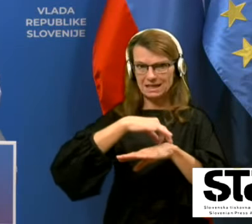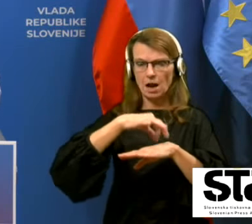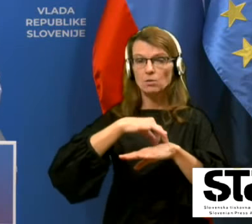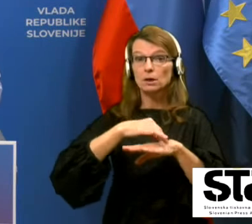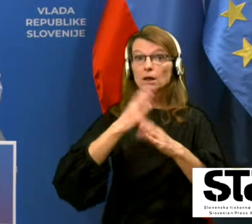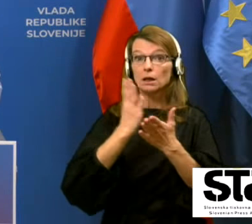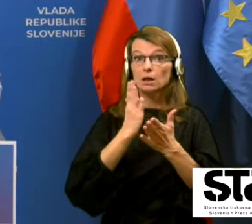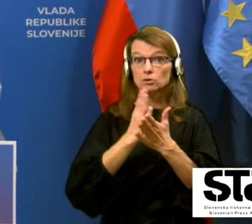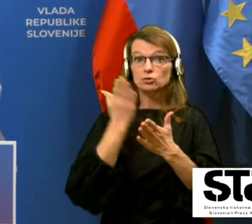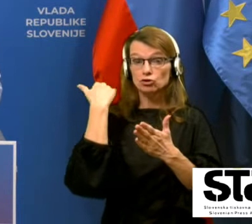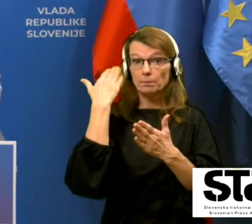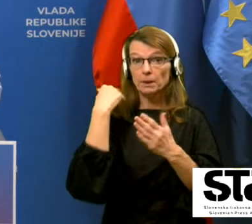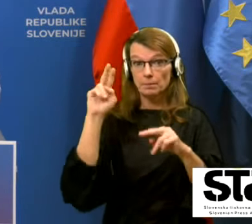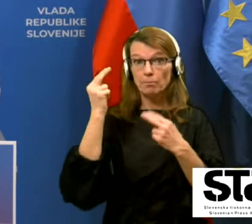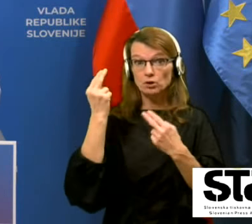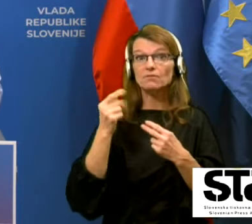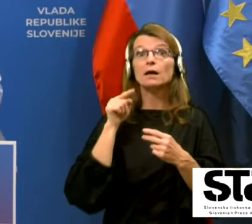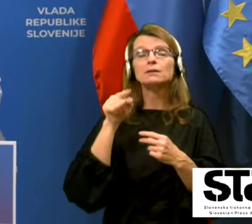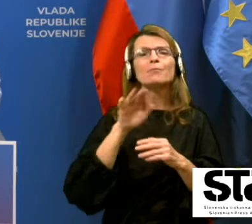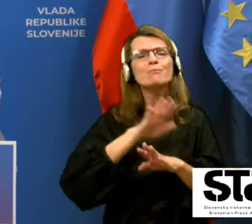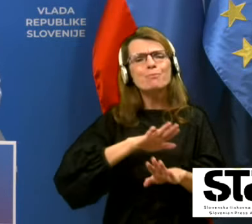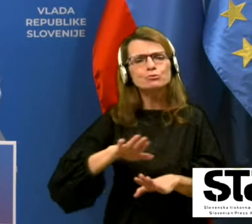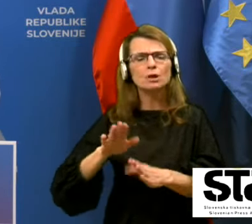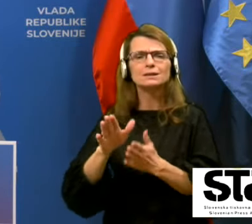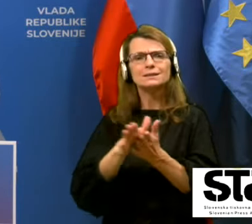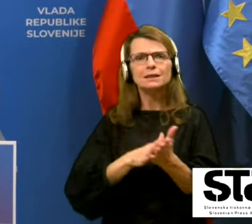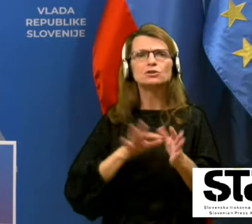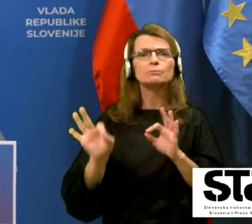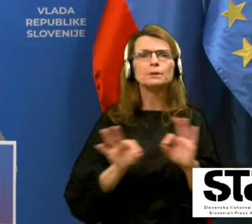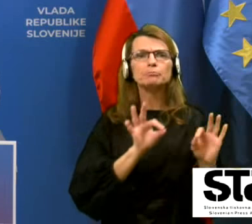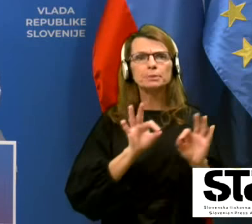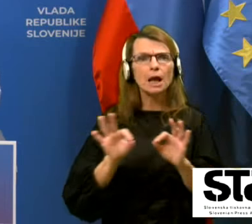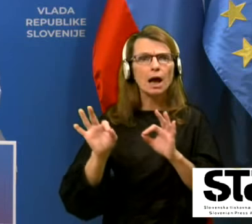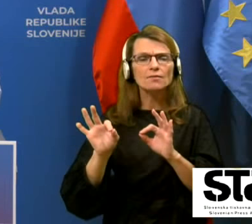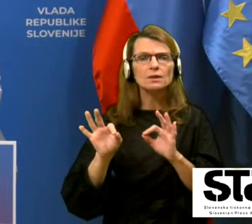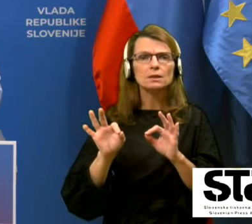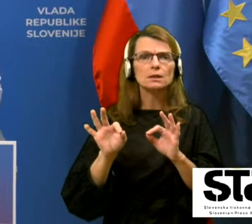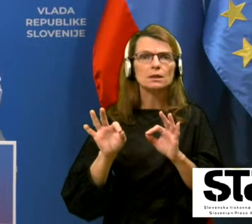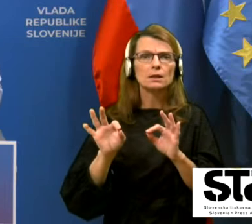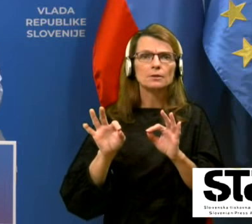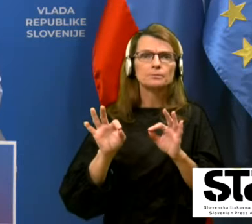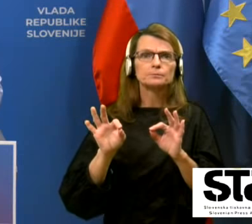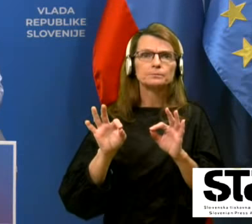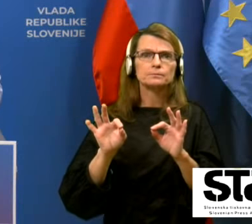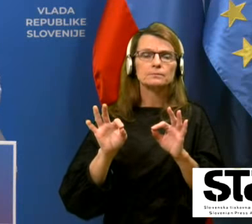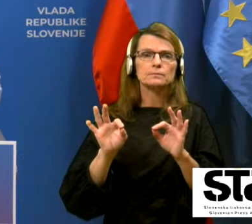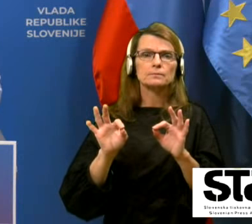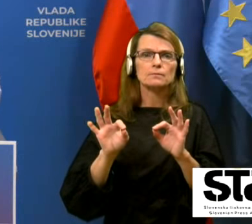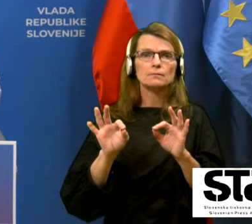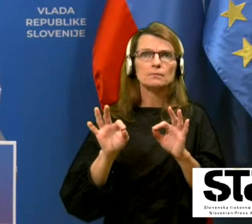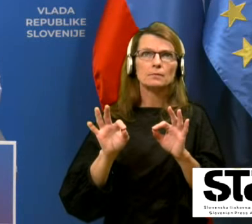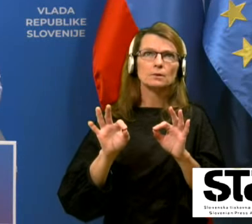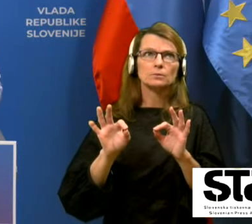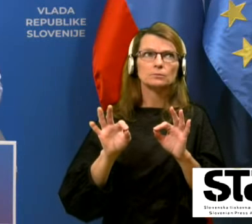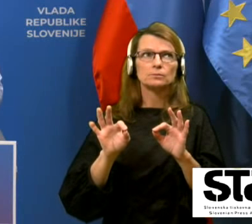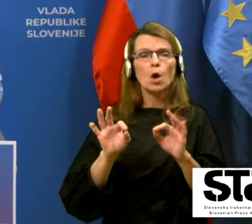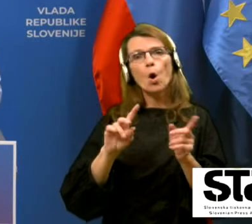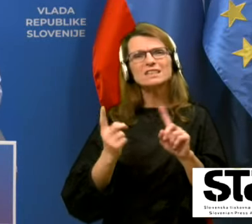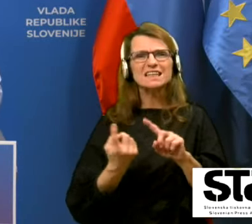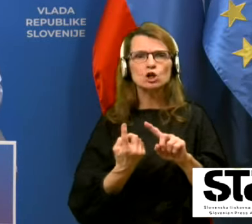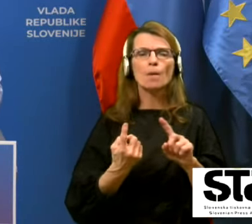pozvani, da počasi začnejo pripravljati oziroma